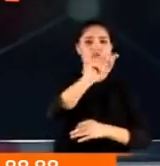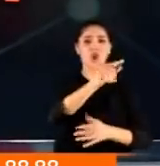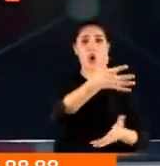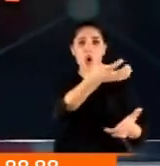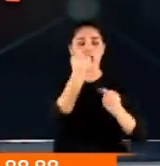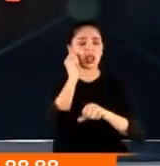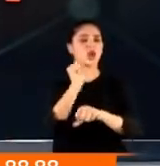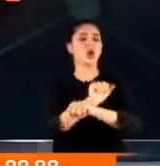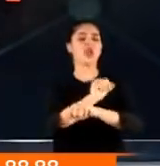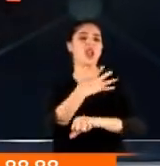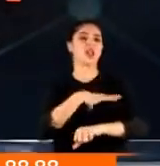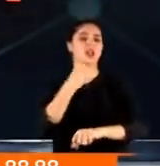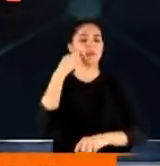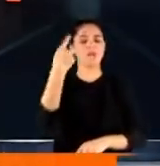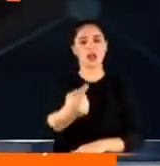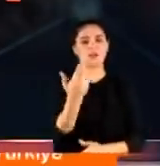gözaltına almaya çalıştı.